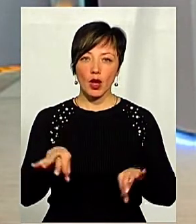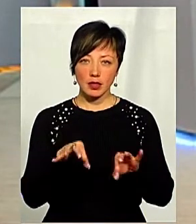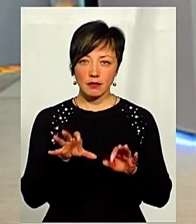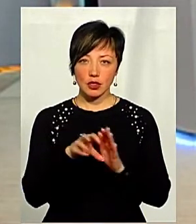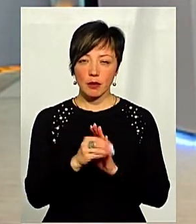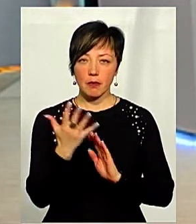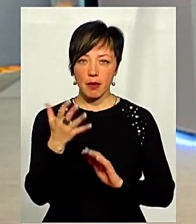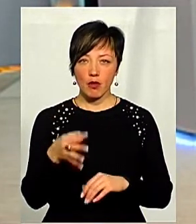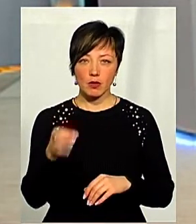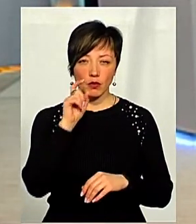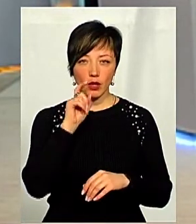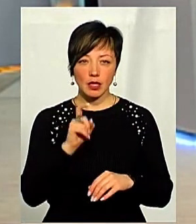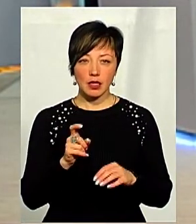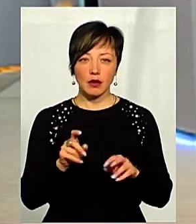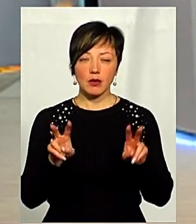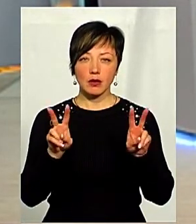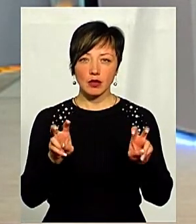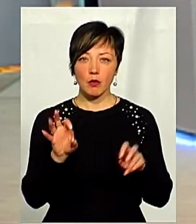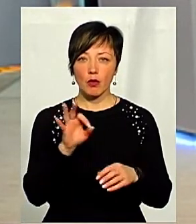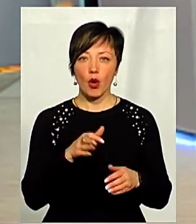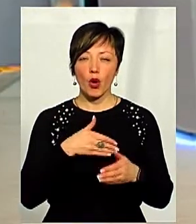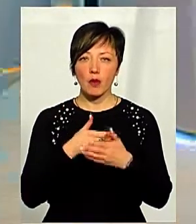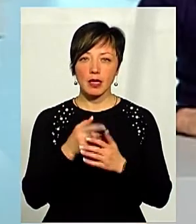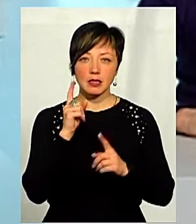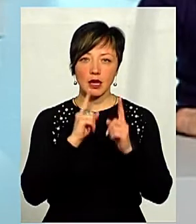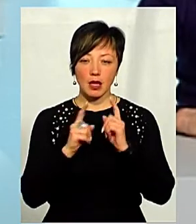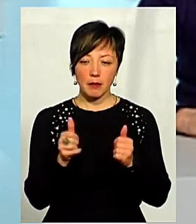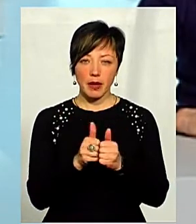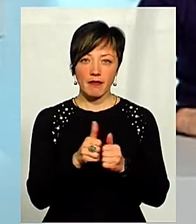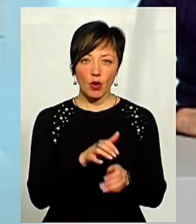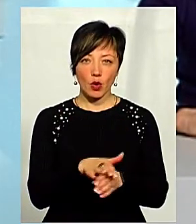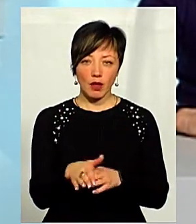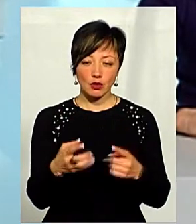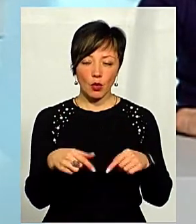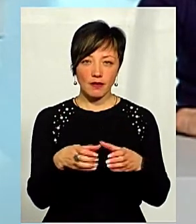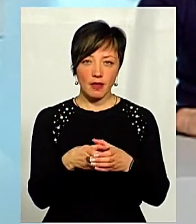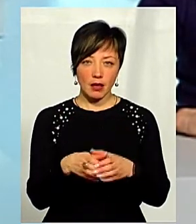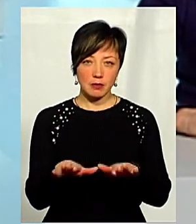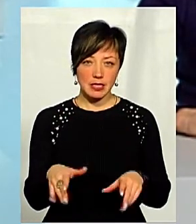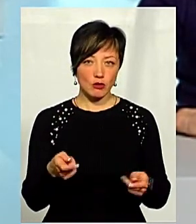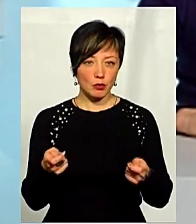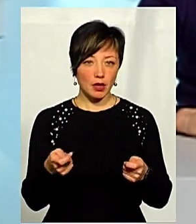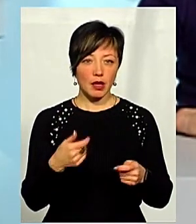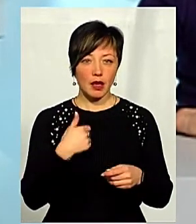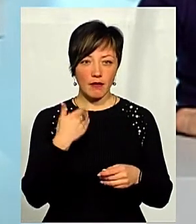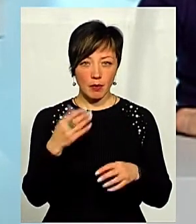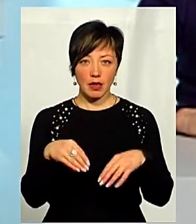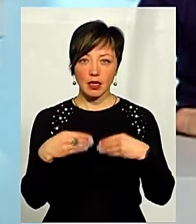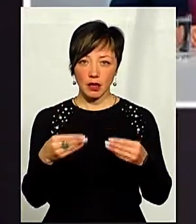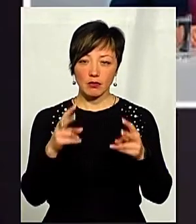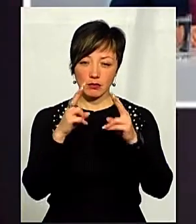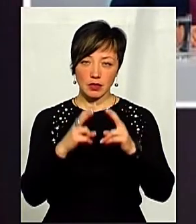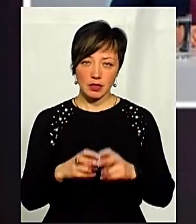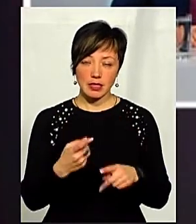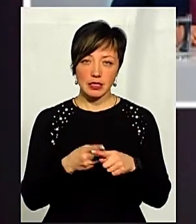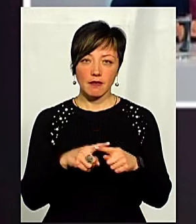п'яті областей, які подали в Україні. І нас називається про громадські ради при виконавчих органах влади та органах місцевого самоврядування. Я вам його надам, щоб ви